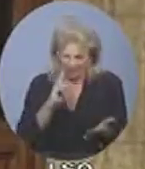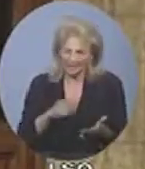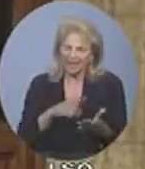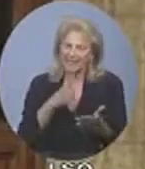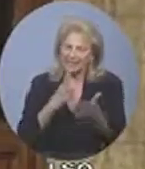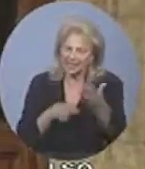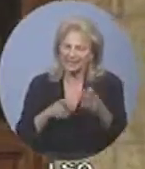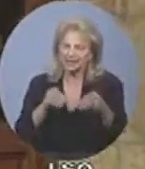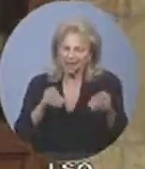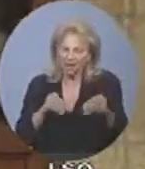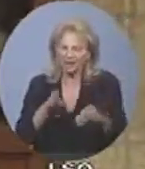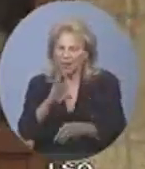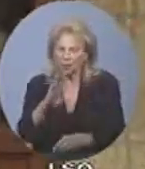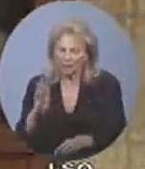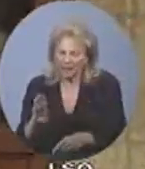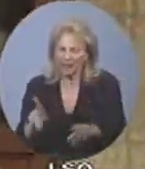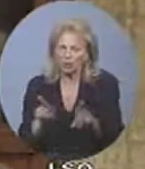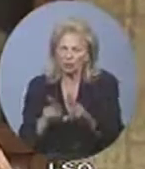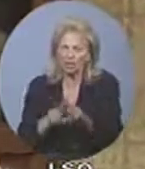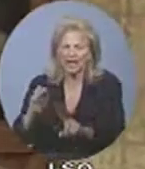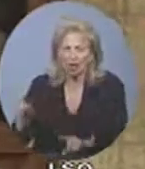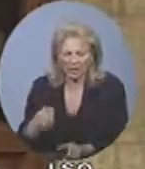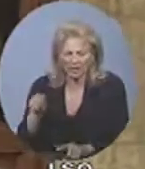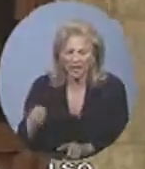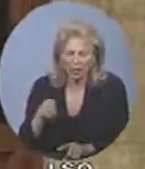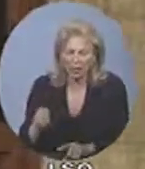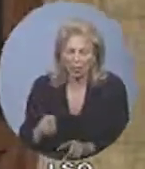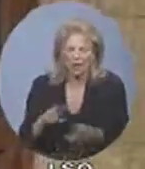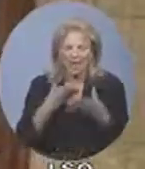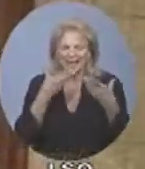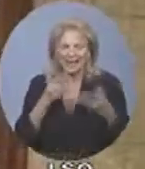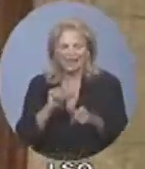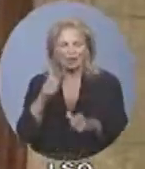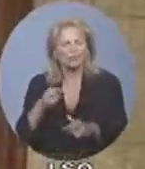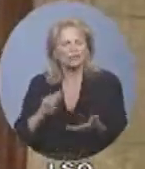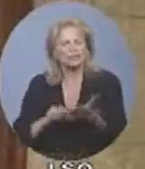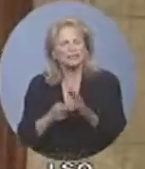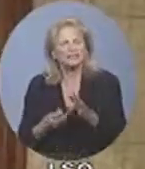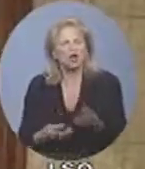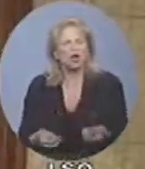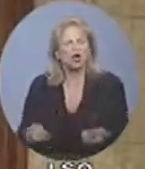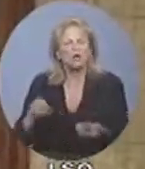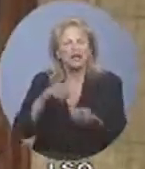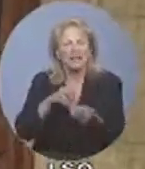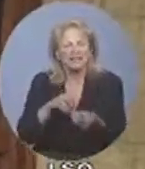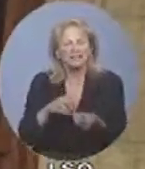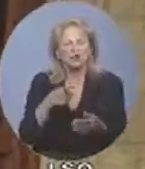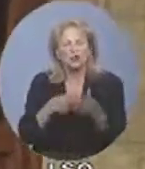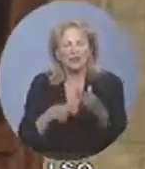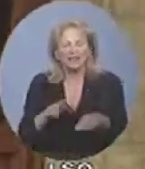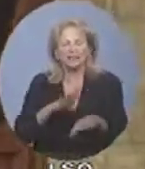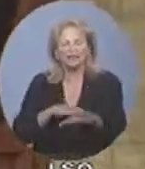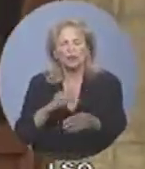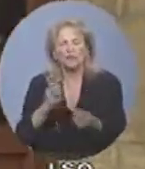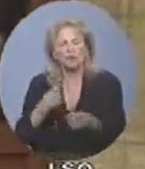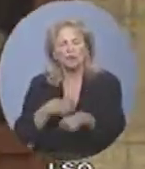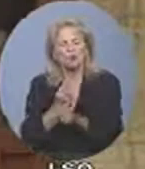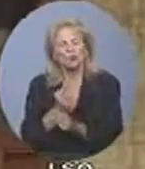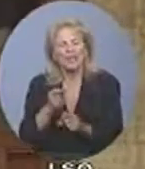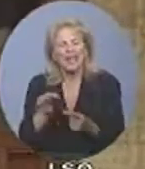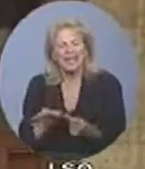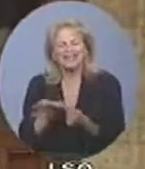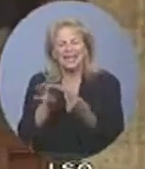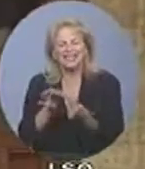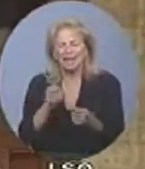vente en Colombie-Britannique puis en Ontario n'est rien d'autre qu'une augmentation de la taxe sur les produits essentiels pour les familles